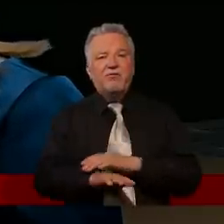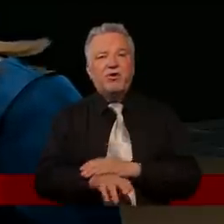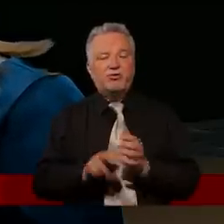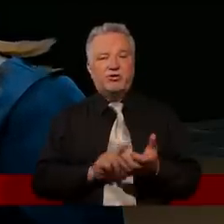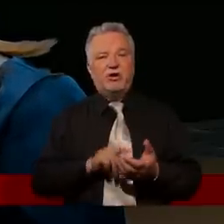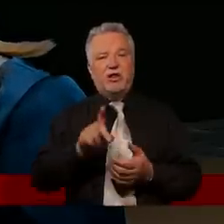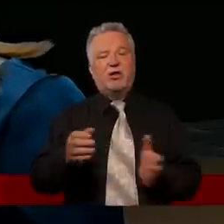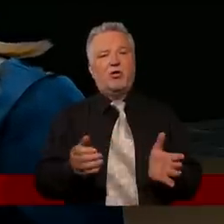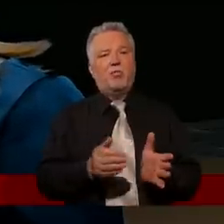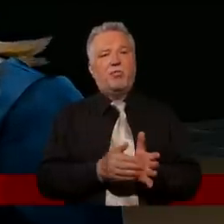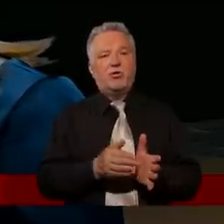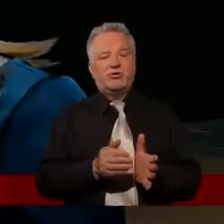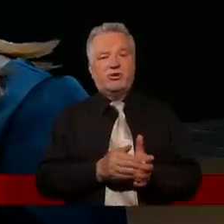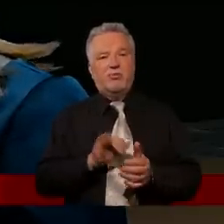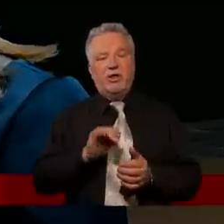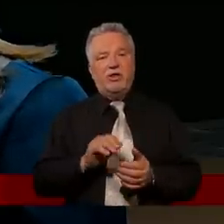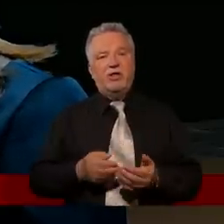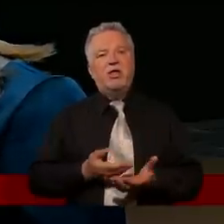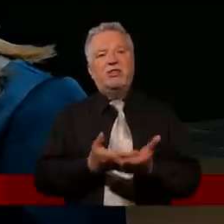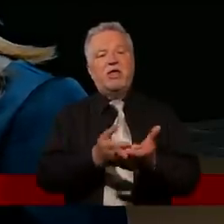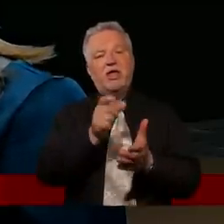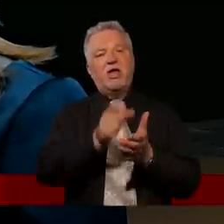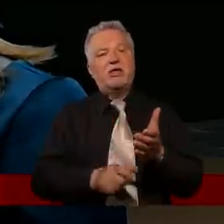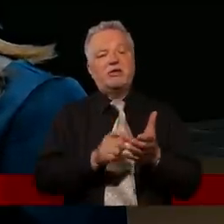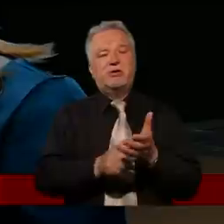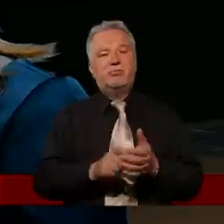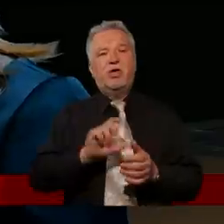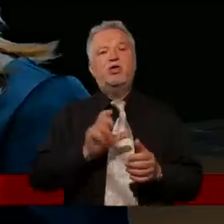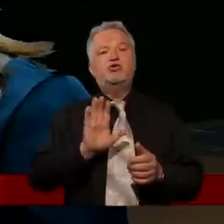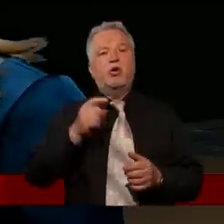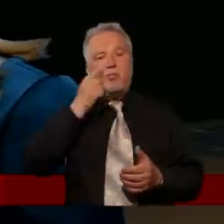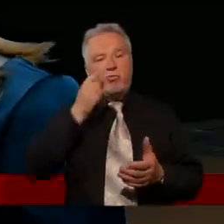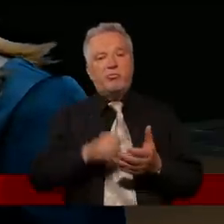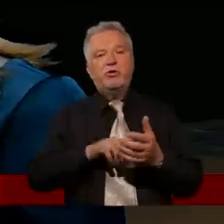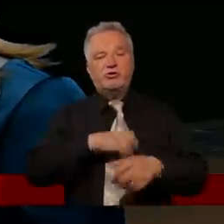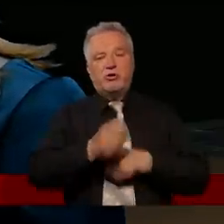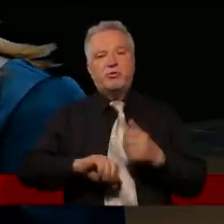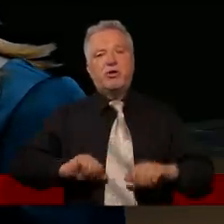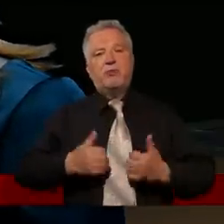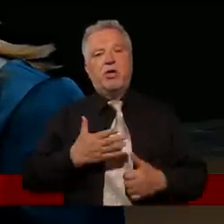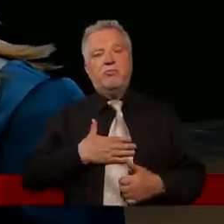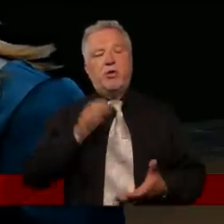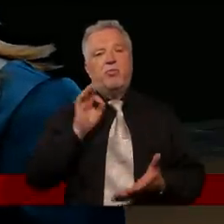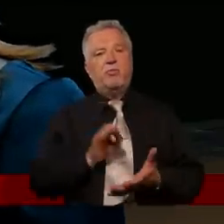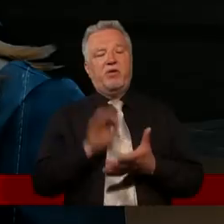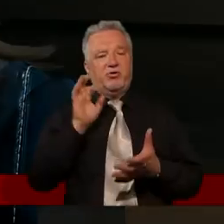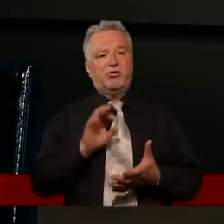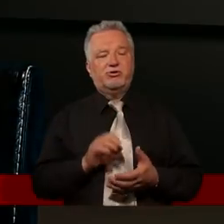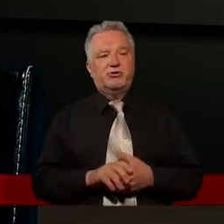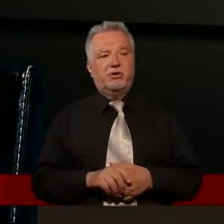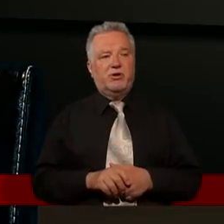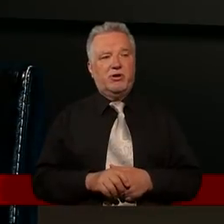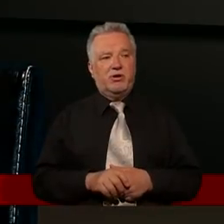daje mu receptę, co musi zrobić, żeby miał tą pewność i był w stu procentach z Bogiem. No dobrze, to